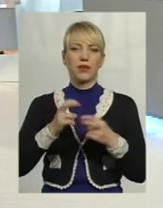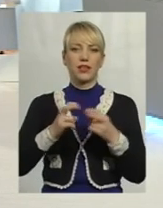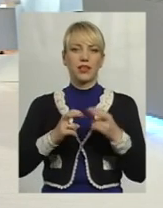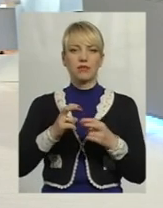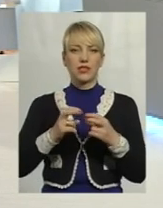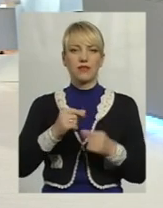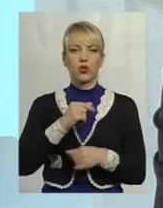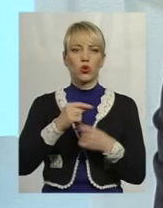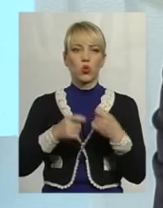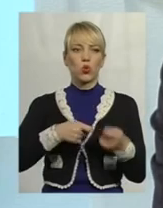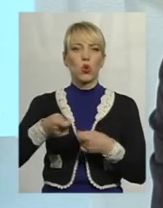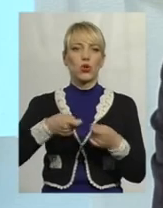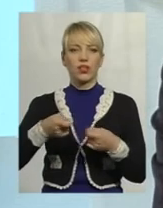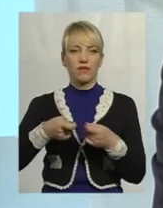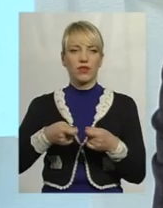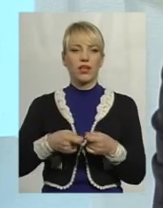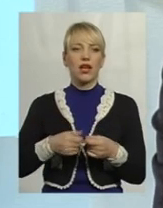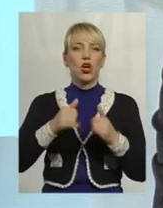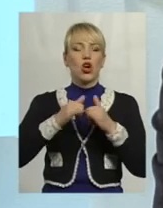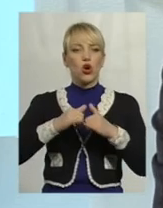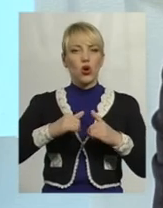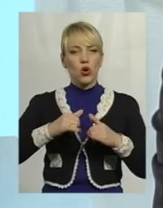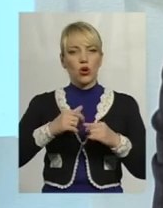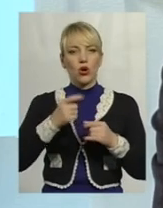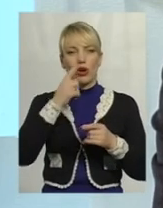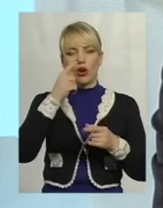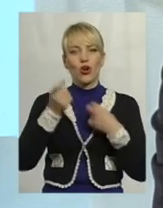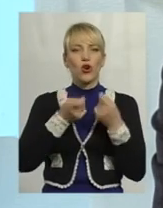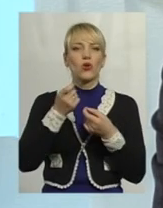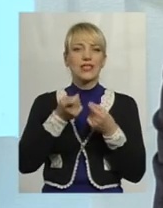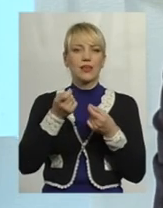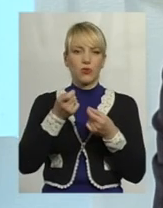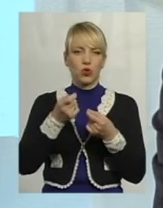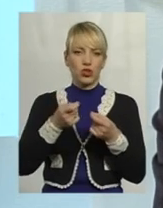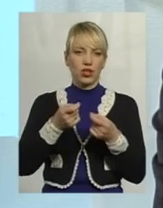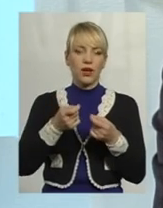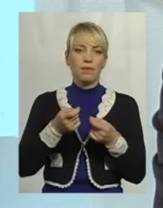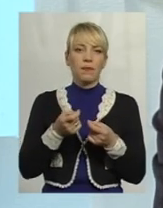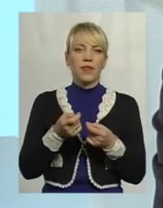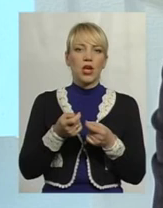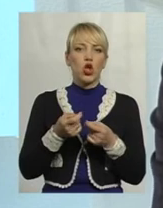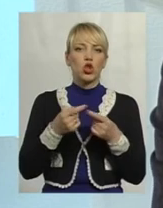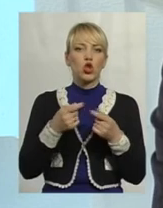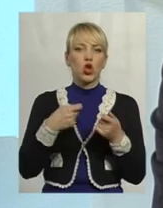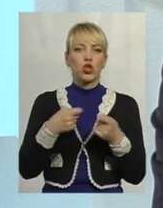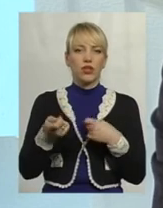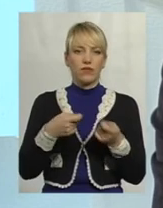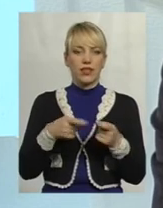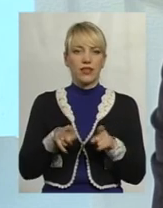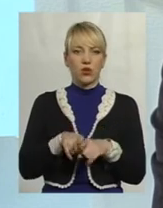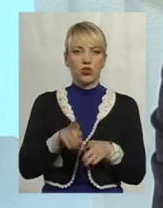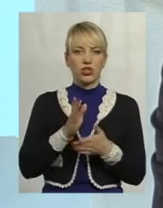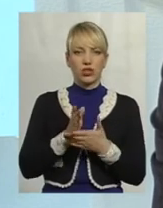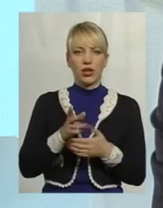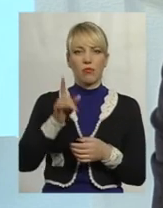саме розвивної торгівлі. Також є популярними і